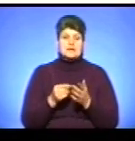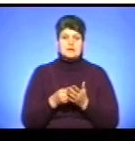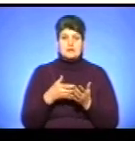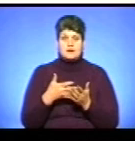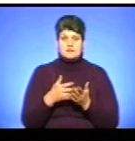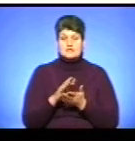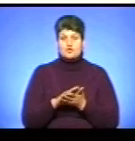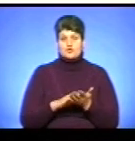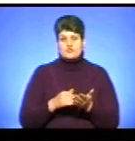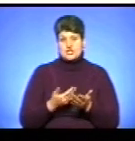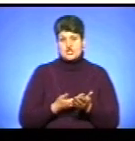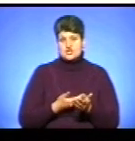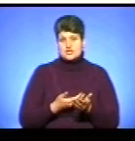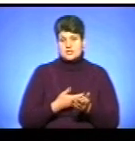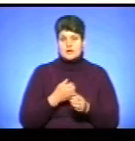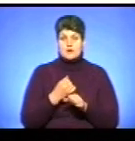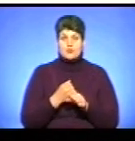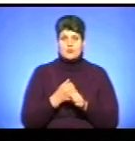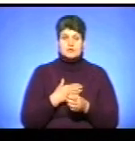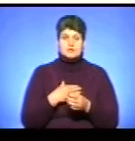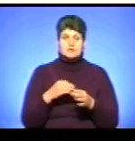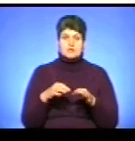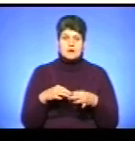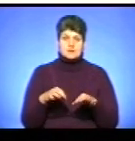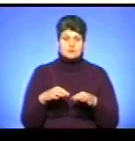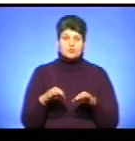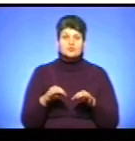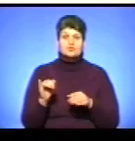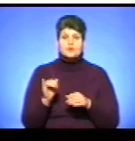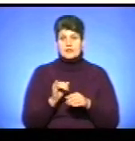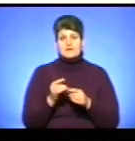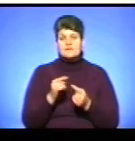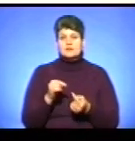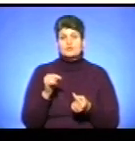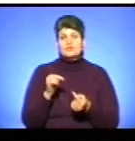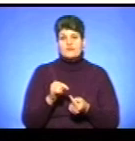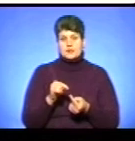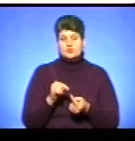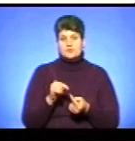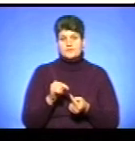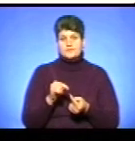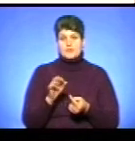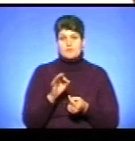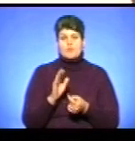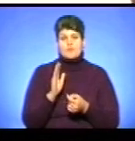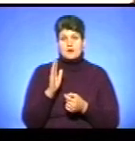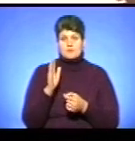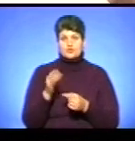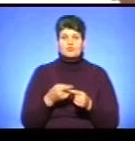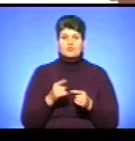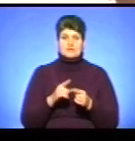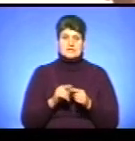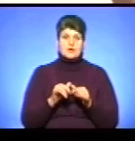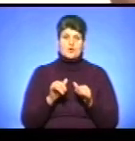продовження життя роботи громадського пасажирського транспорту і, відповідно, в майбутньому це і певний